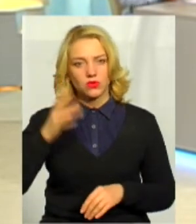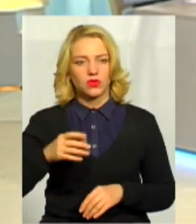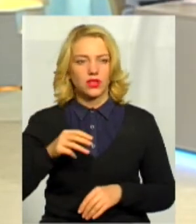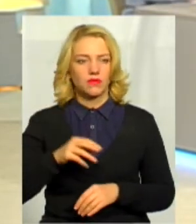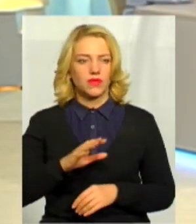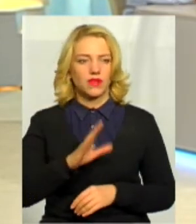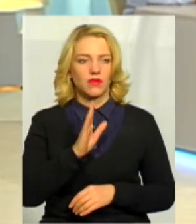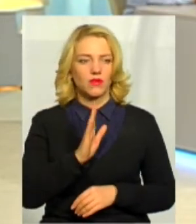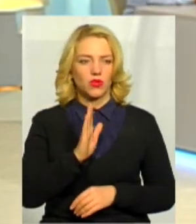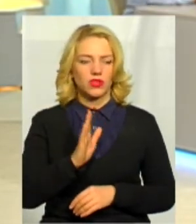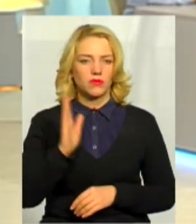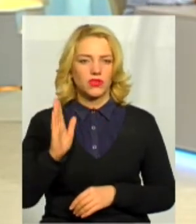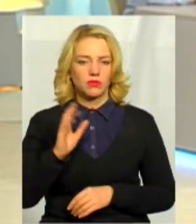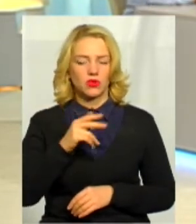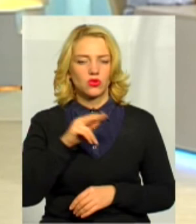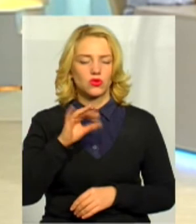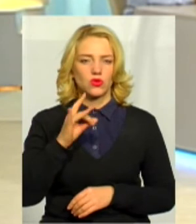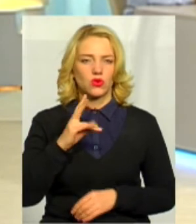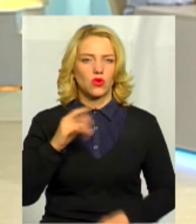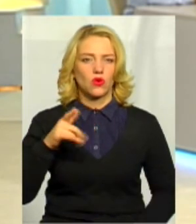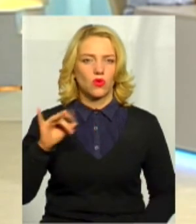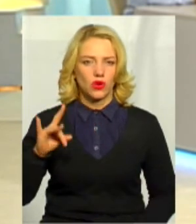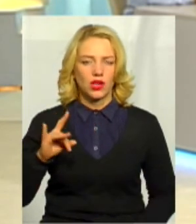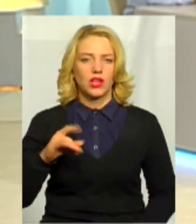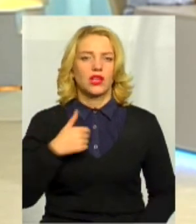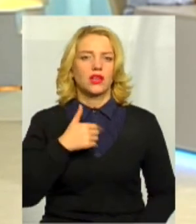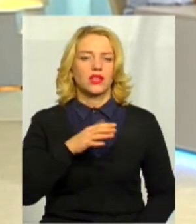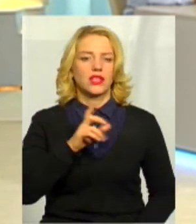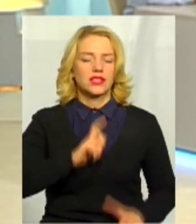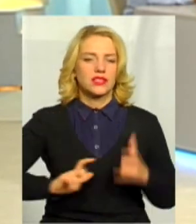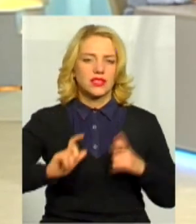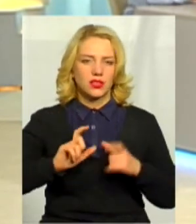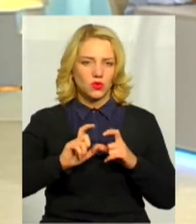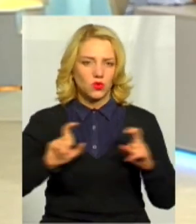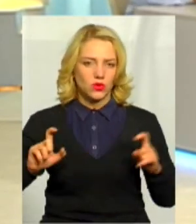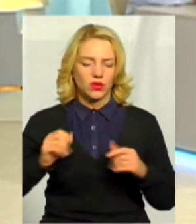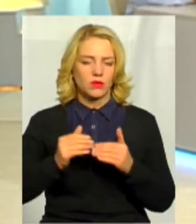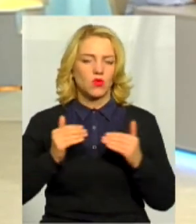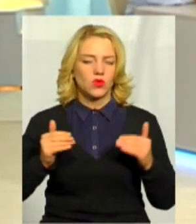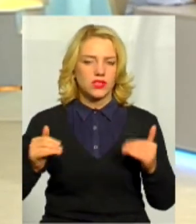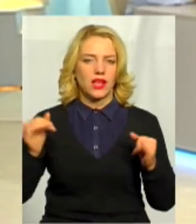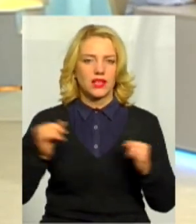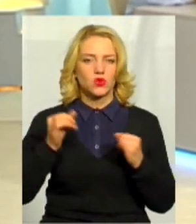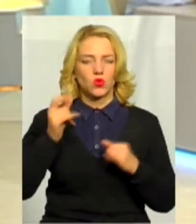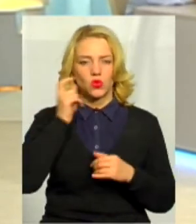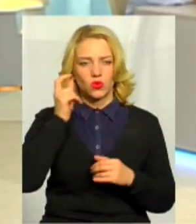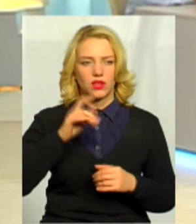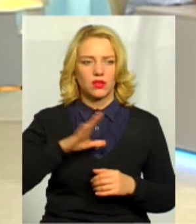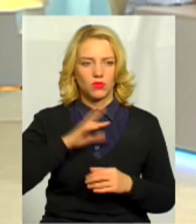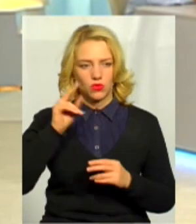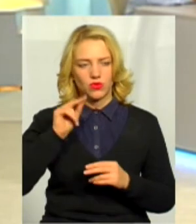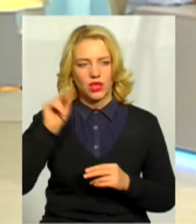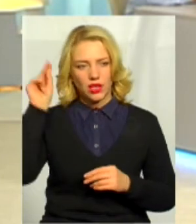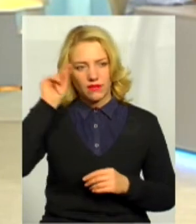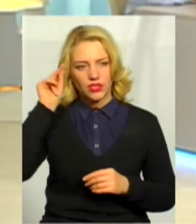Володимир Васильович Чорногор. З Музею історії України був вчений